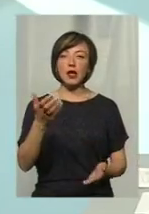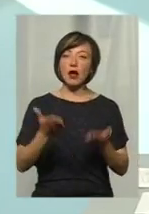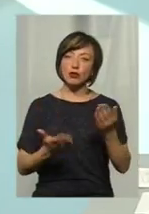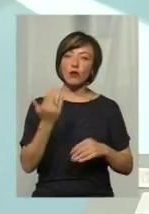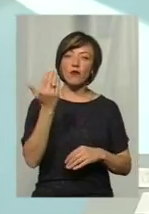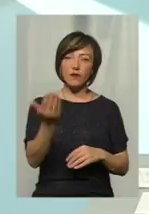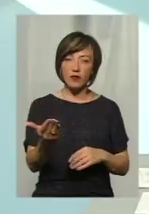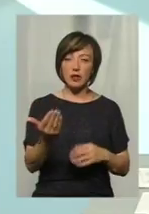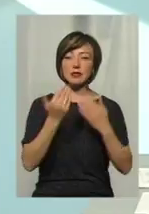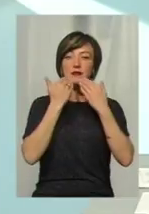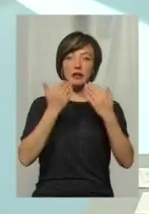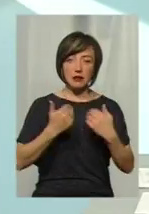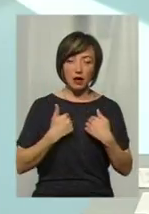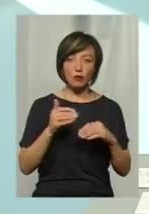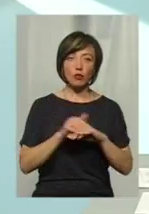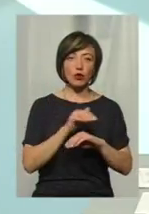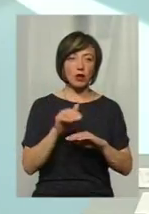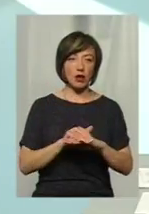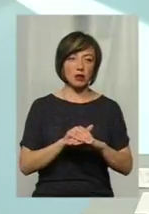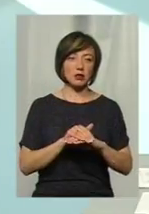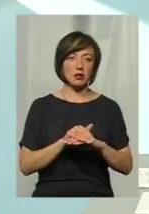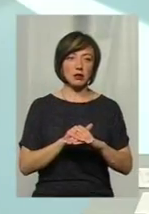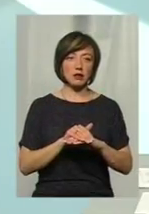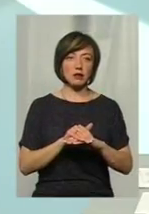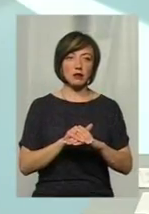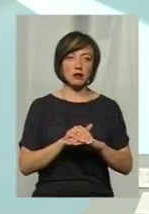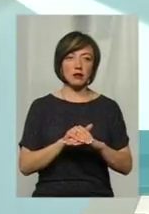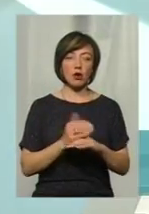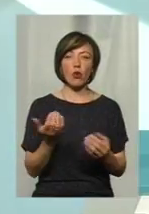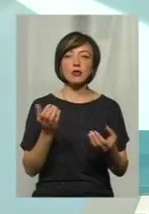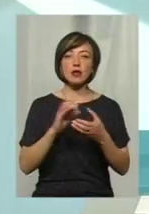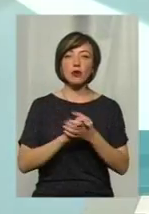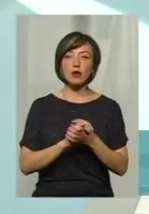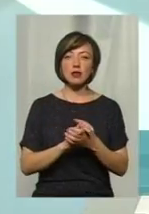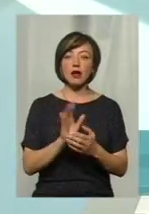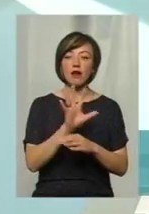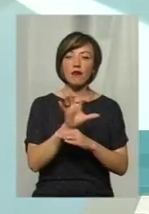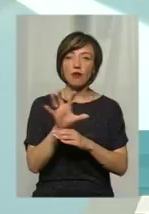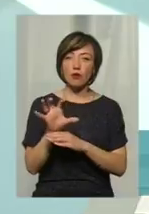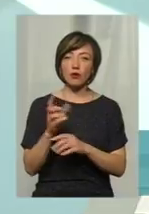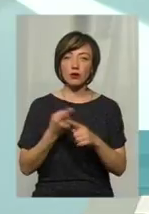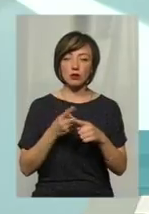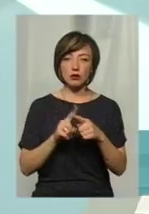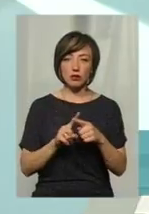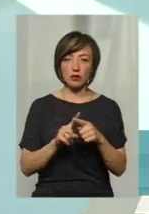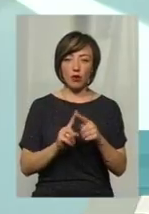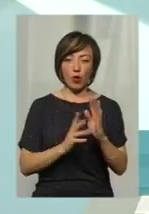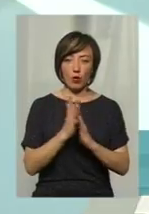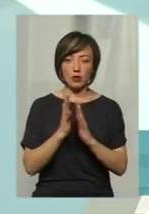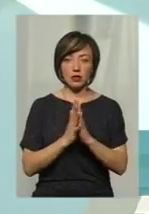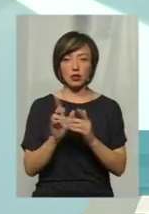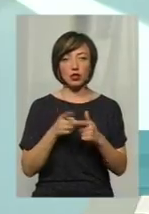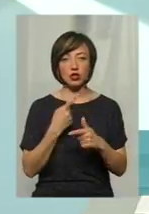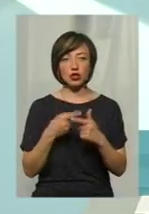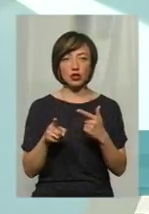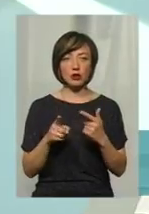ви звертаєтесь до нас, будь ласка, хоча познайомитись з фотографіями даного бур'яна, чи